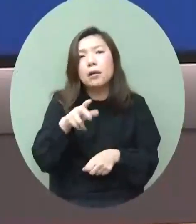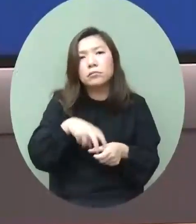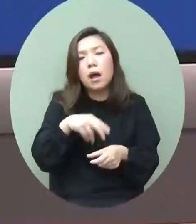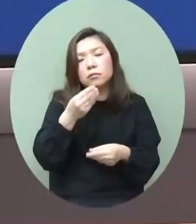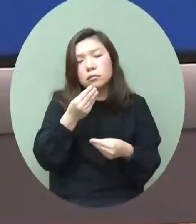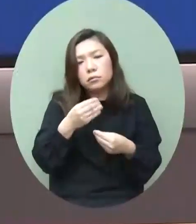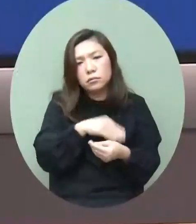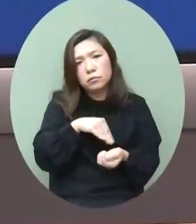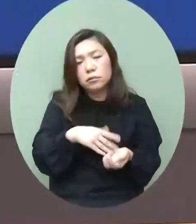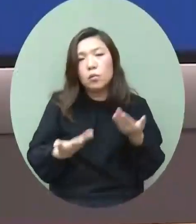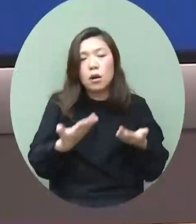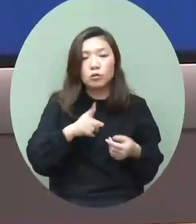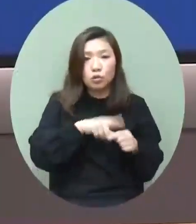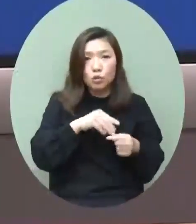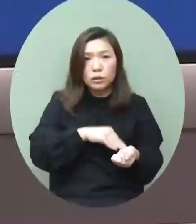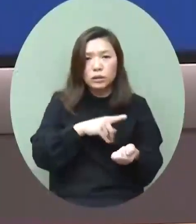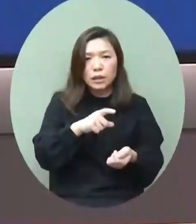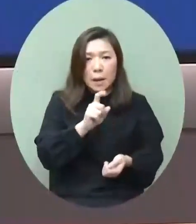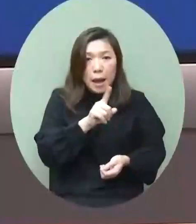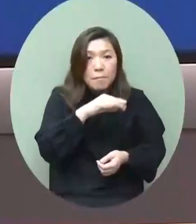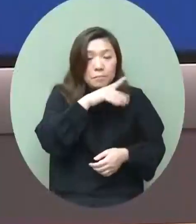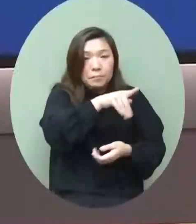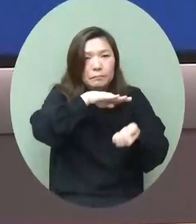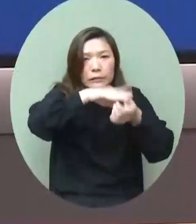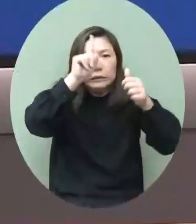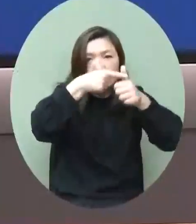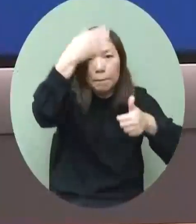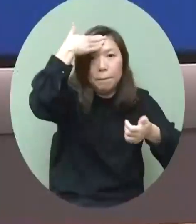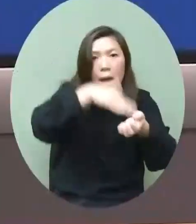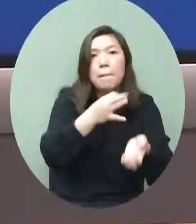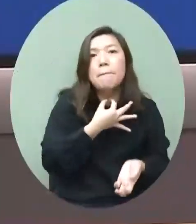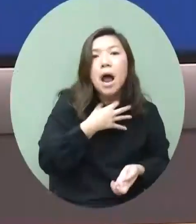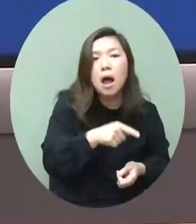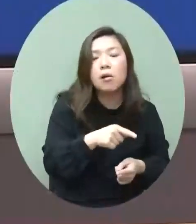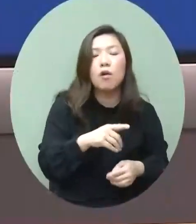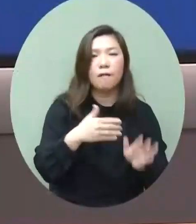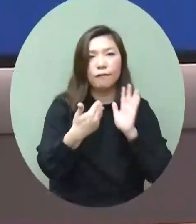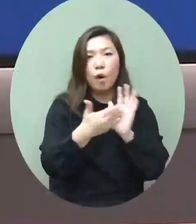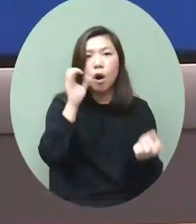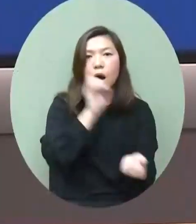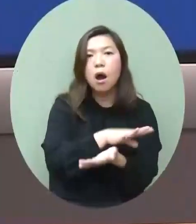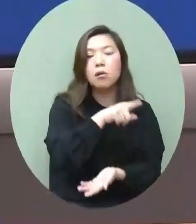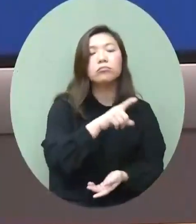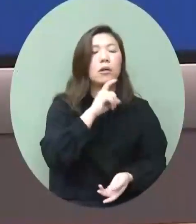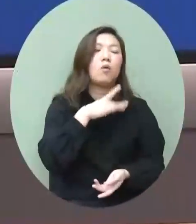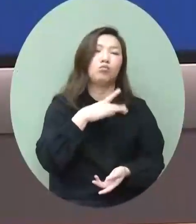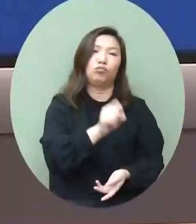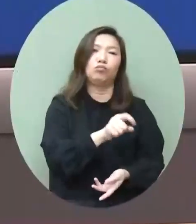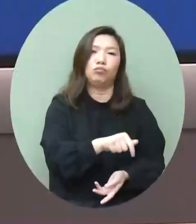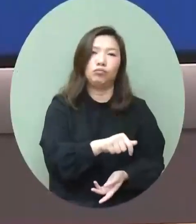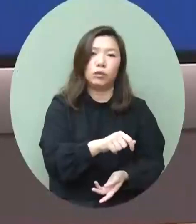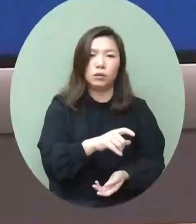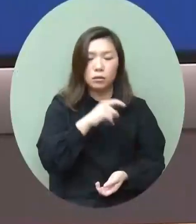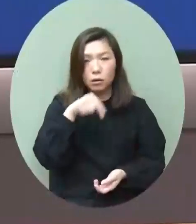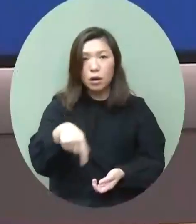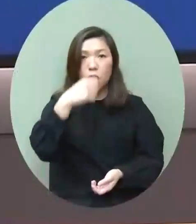了中醫的特質就是致味病所以它在防感染方面是有成效的而本